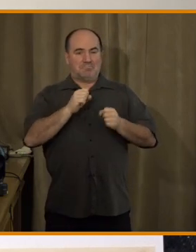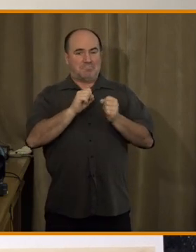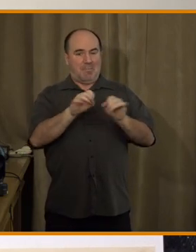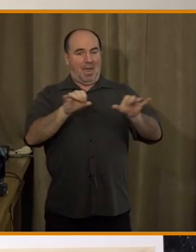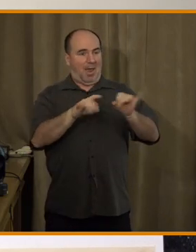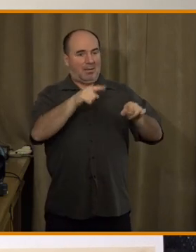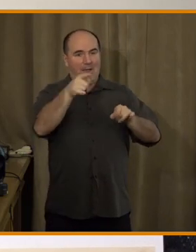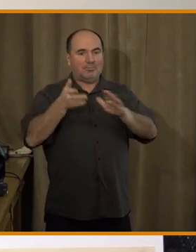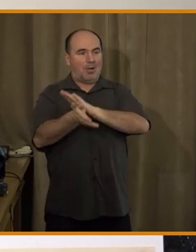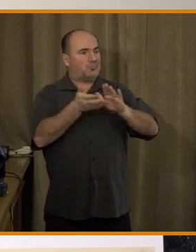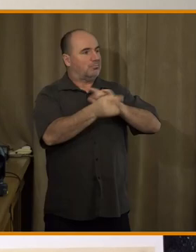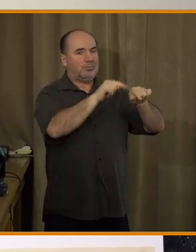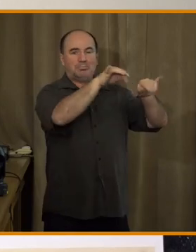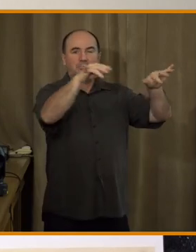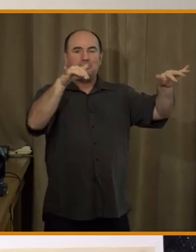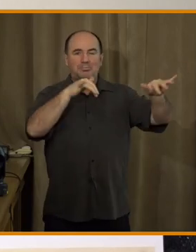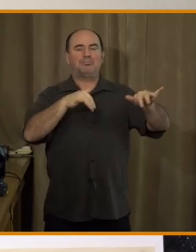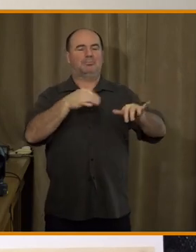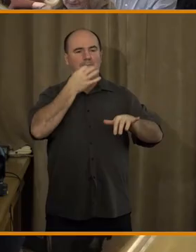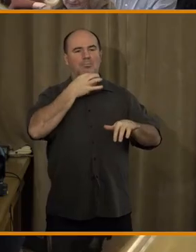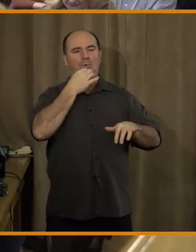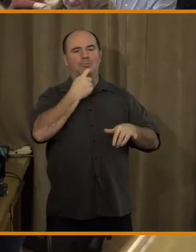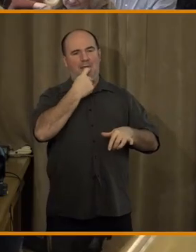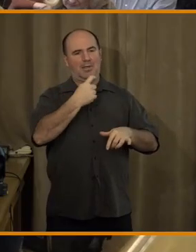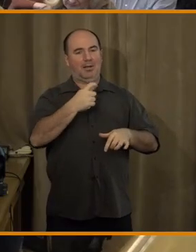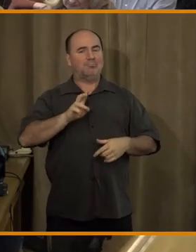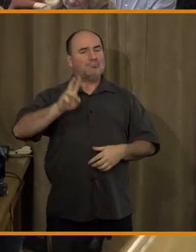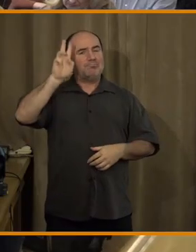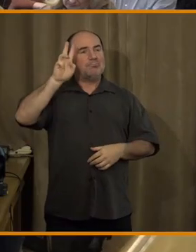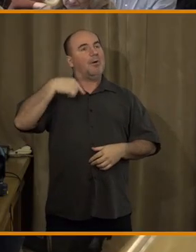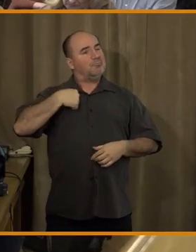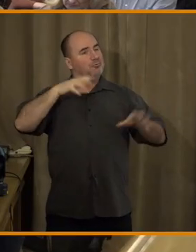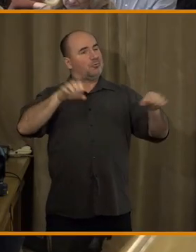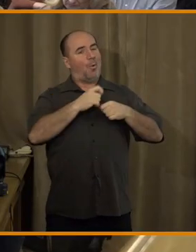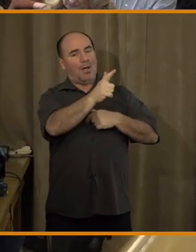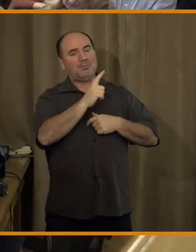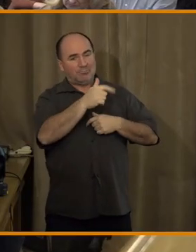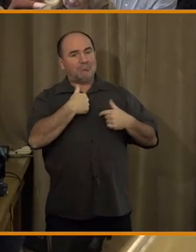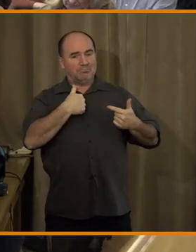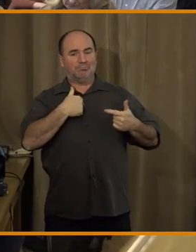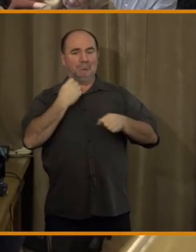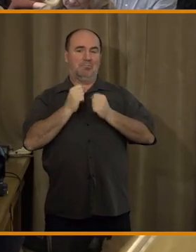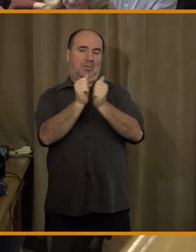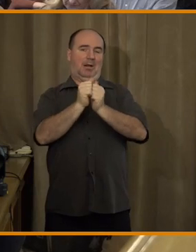kteří se tématu také věnují, takže pokud byste chtěli sdílet i svou vlastní praxi, tak teď je ta příležitost.